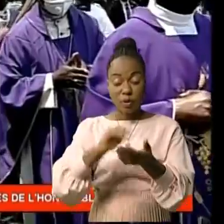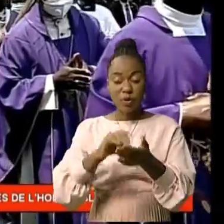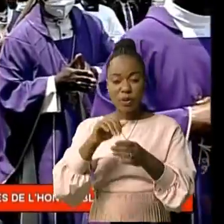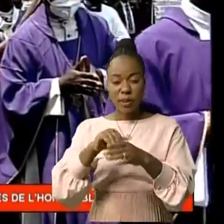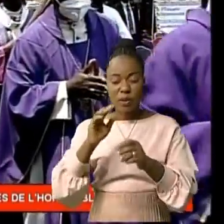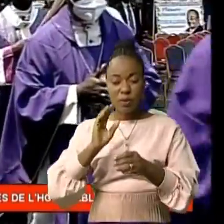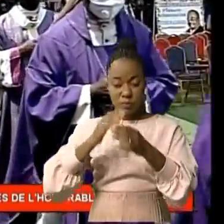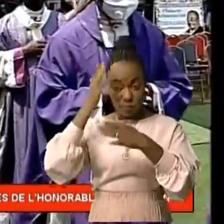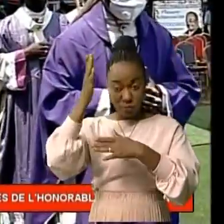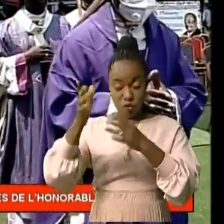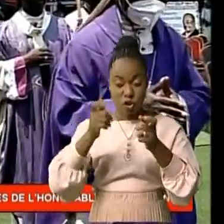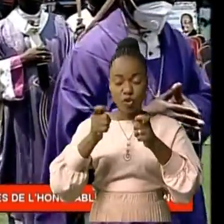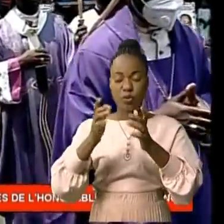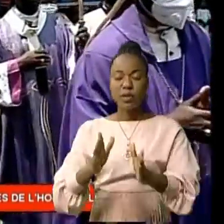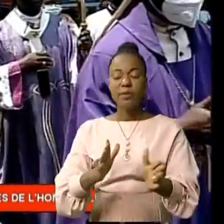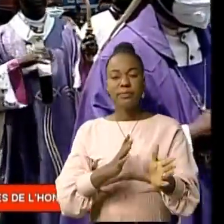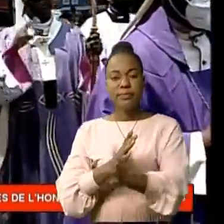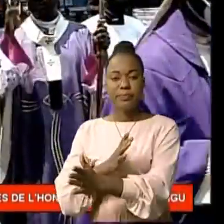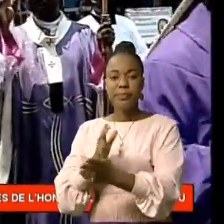détail dans nos prochaines éditions.